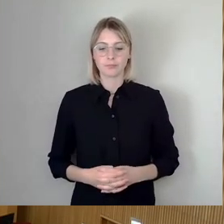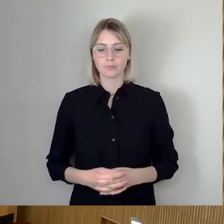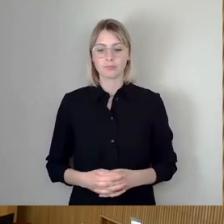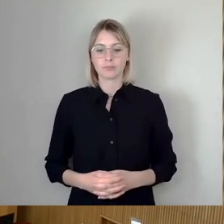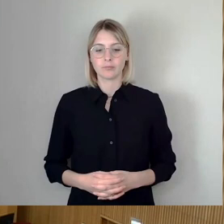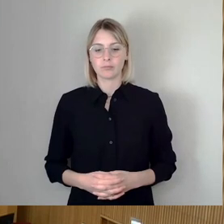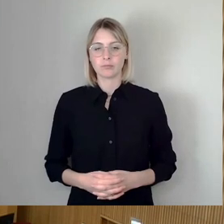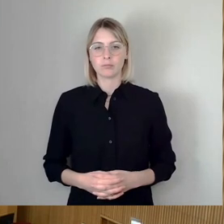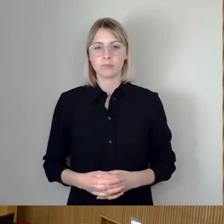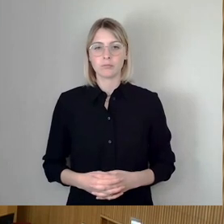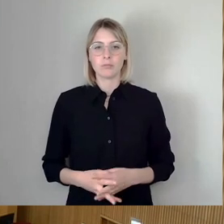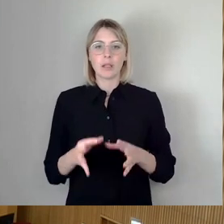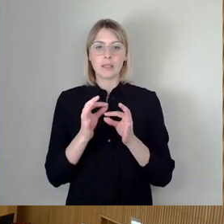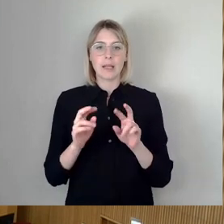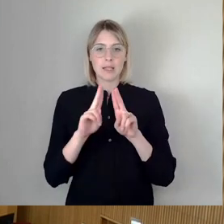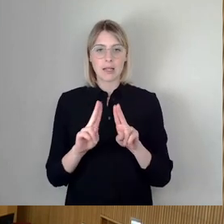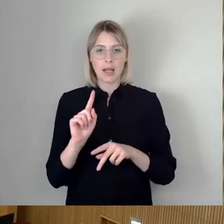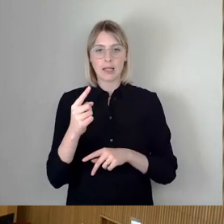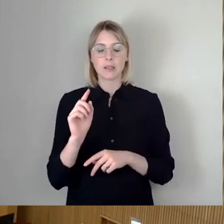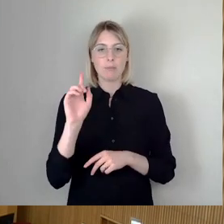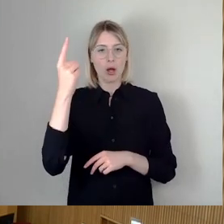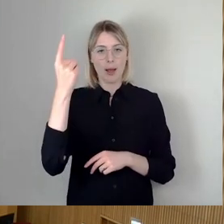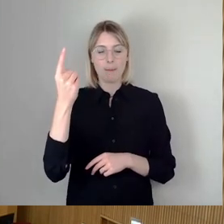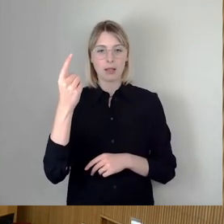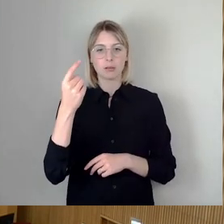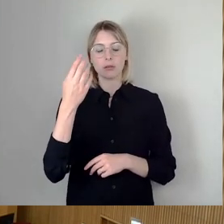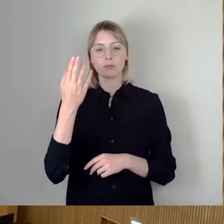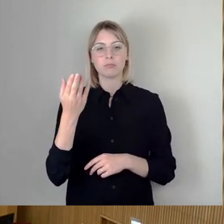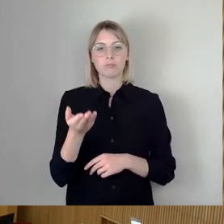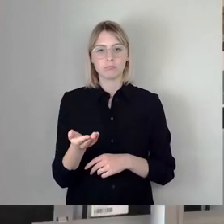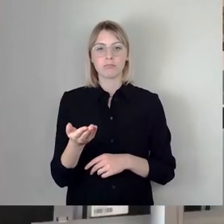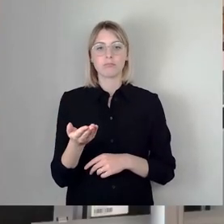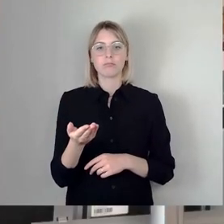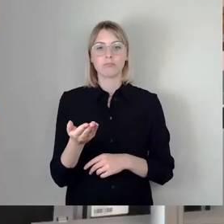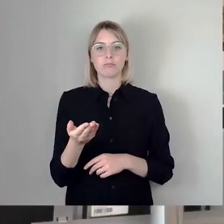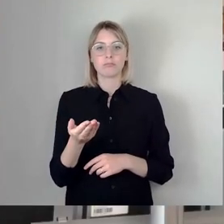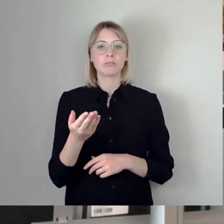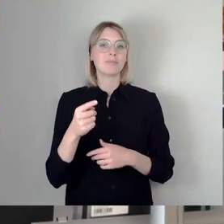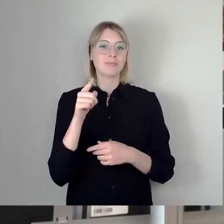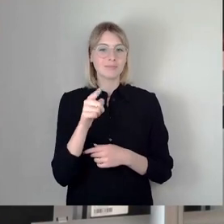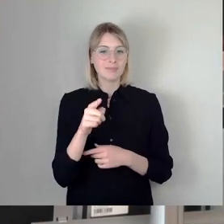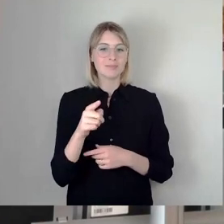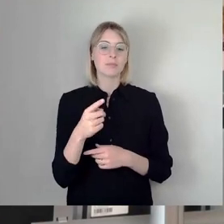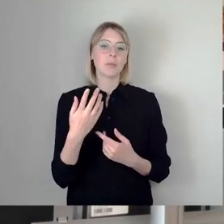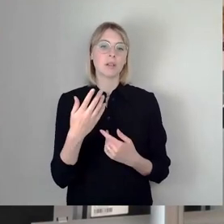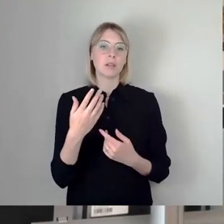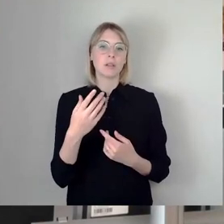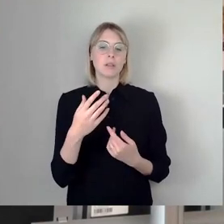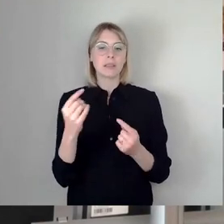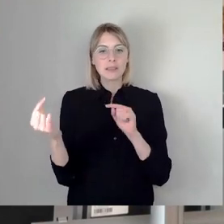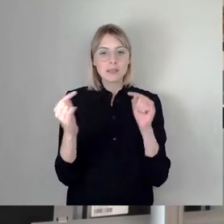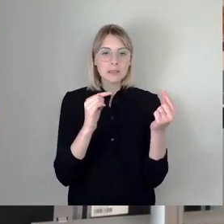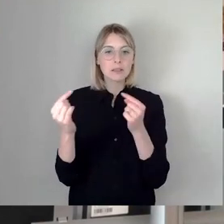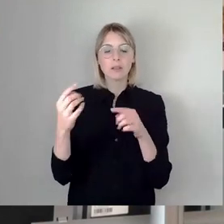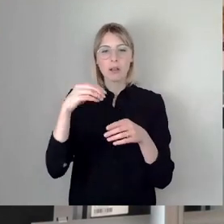Sehr geehrter Herr Erster Bürgermeister, meine sehr geehrten Damen und Herren, diese Auseinandersetzung und diese inhaltliche Debatte, die wir